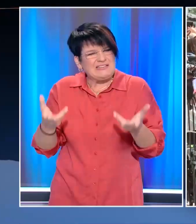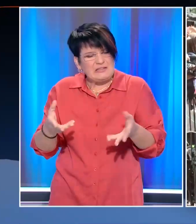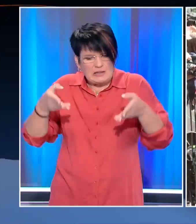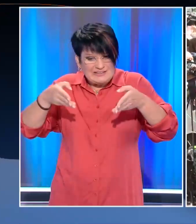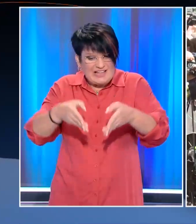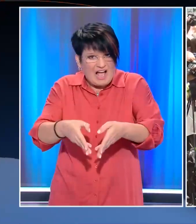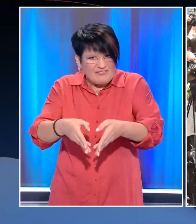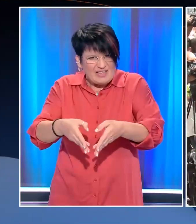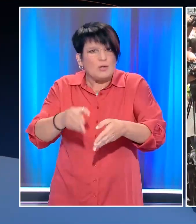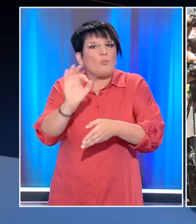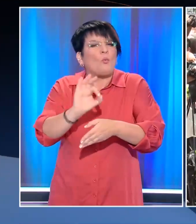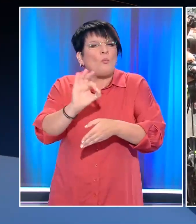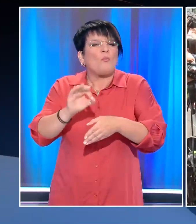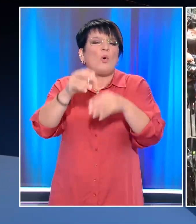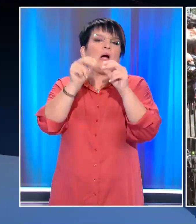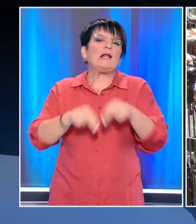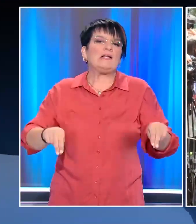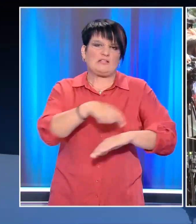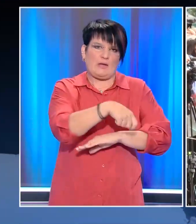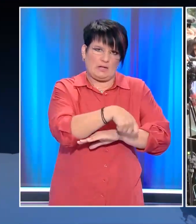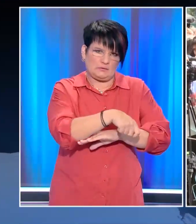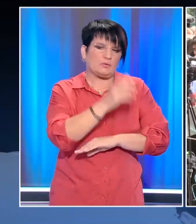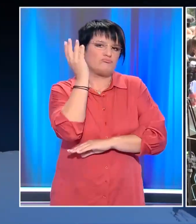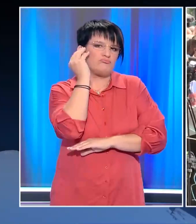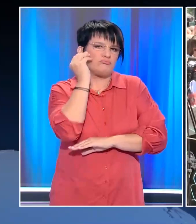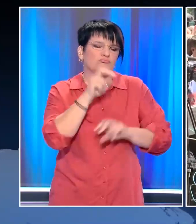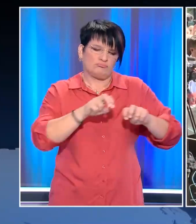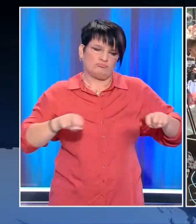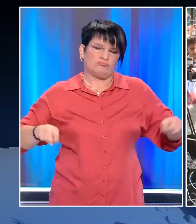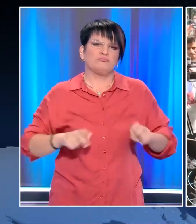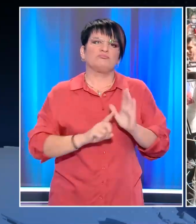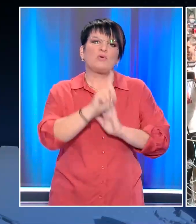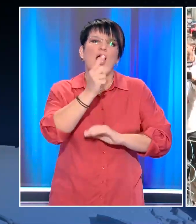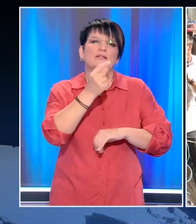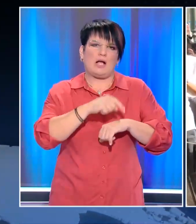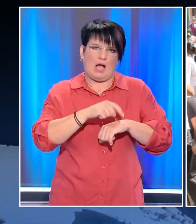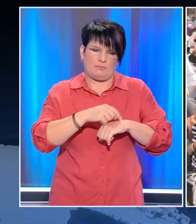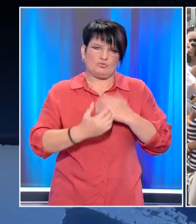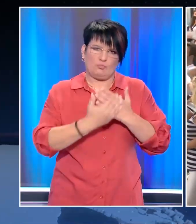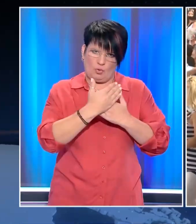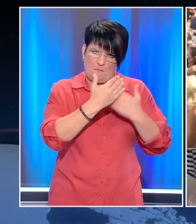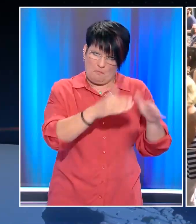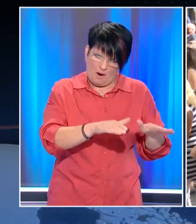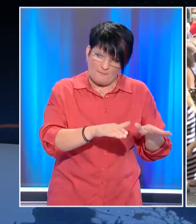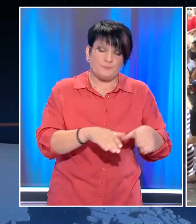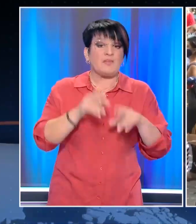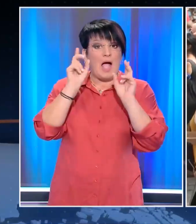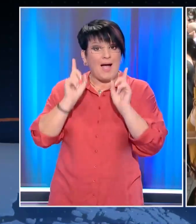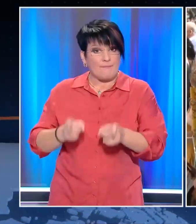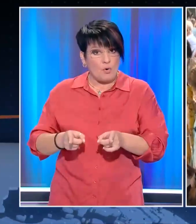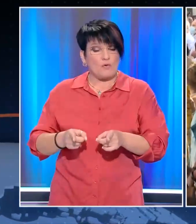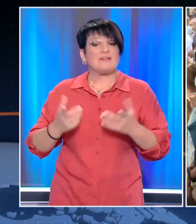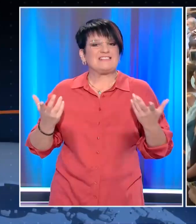έχει λυθεί σήμερα στο δικαστήριο, στην εκπραγματική διαδικασία που ξεκίνησε στις 11.30 το πρωί, ωστόσο